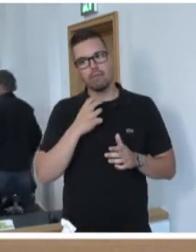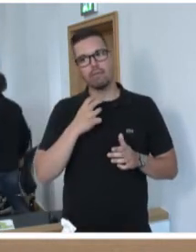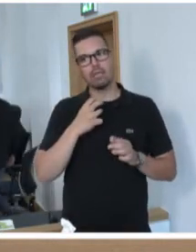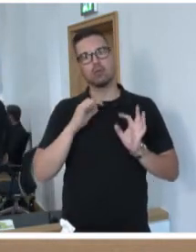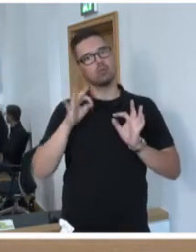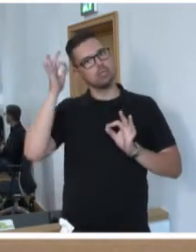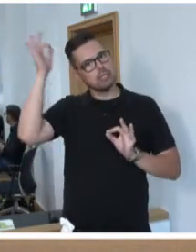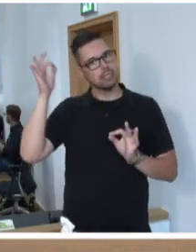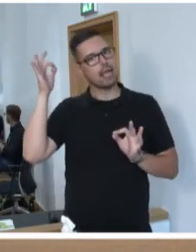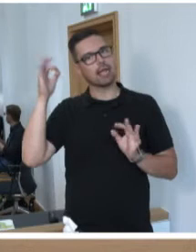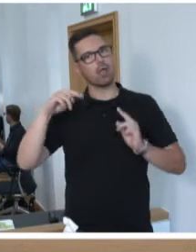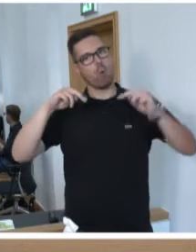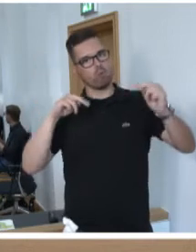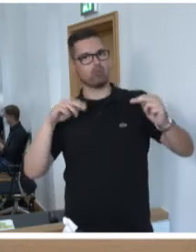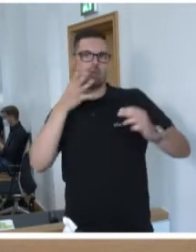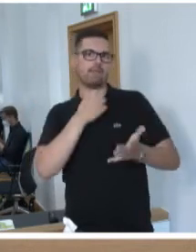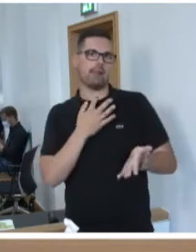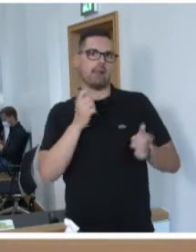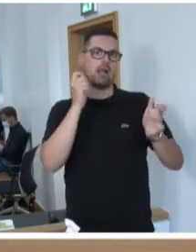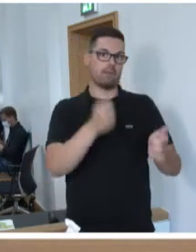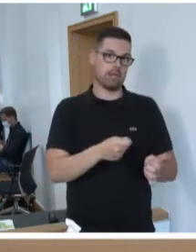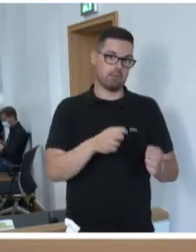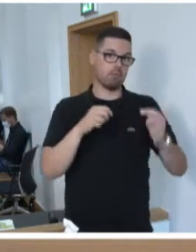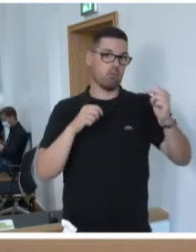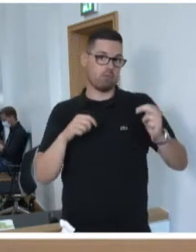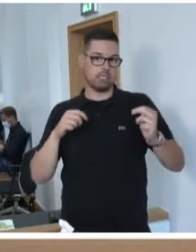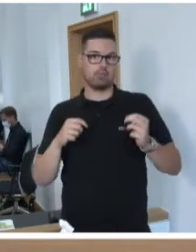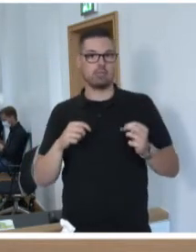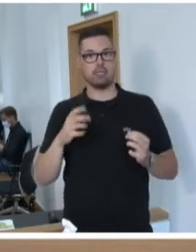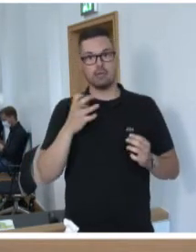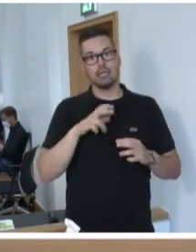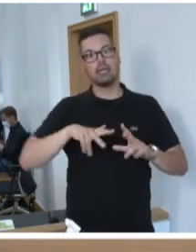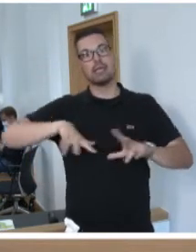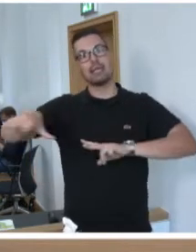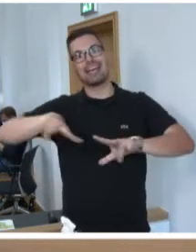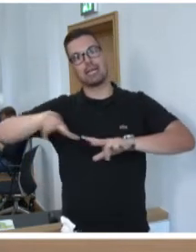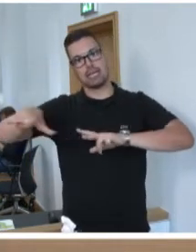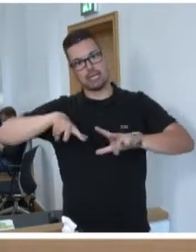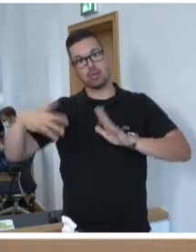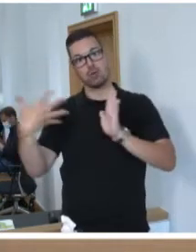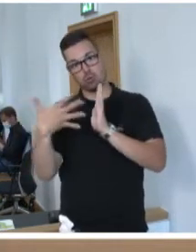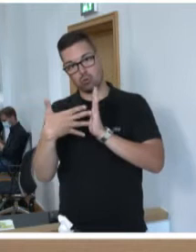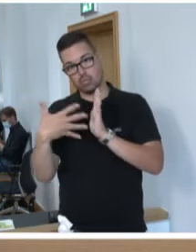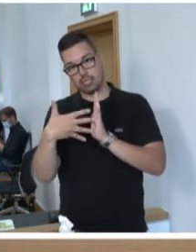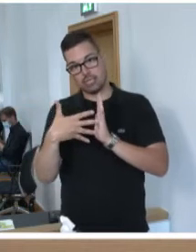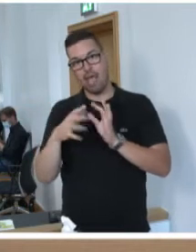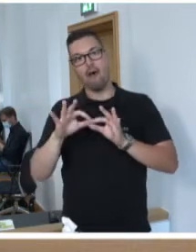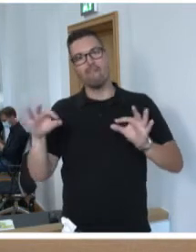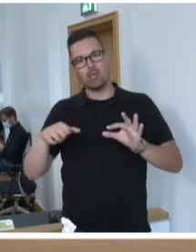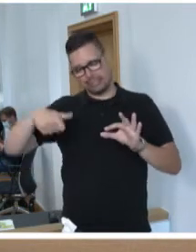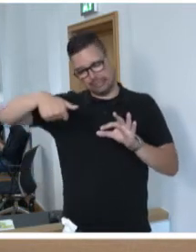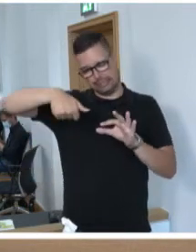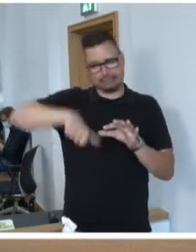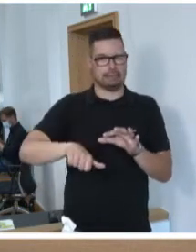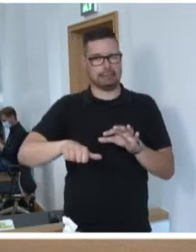sein. Wir werden der Aufgabe der Opposition nachkommen. Wir werden die Regierung kontrollieren. Wir werden dort den Finger in die Wunde legen,